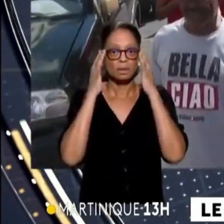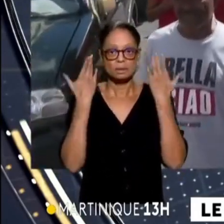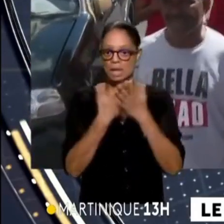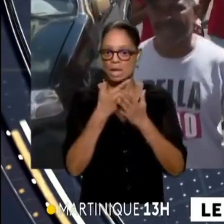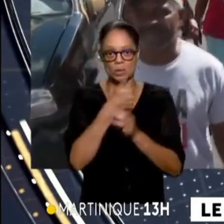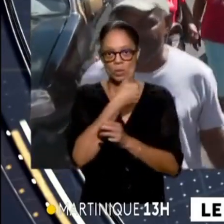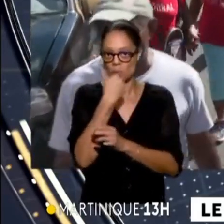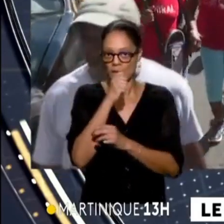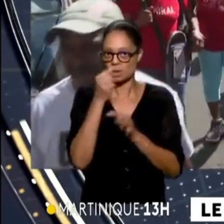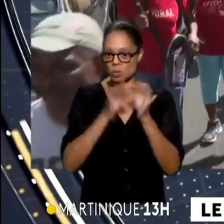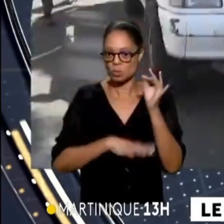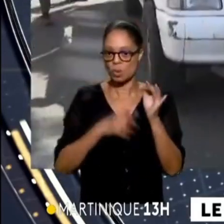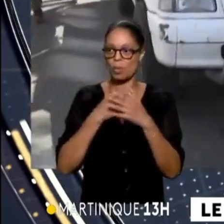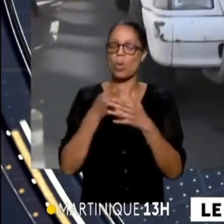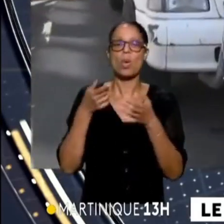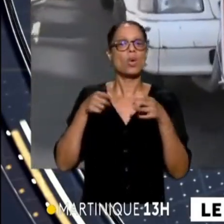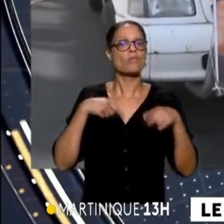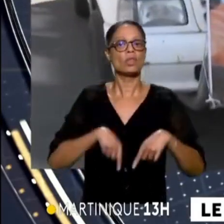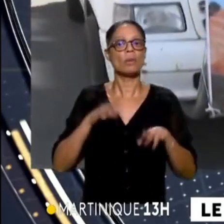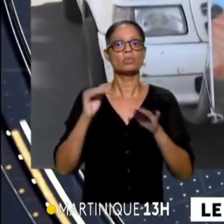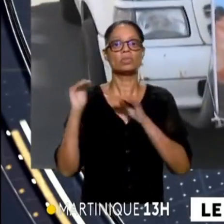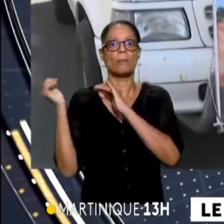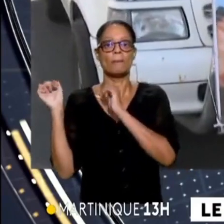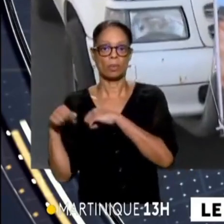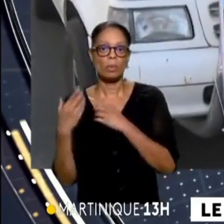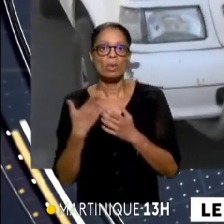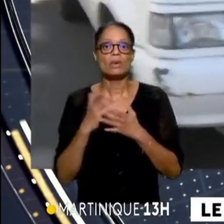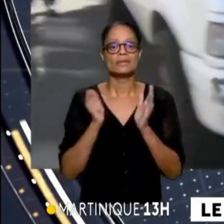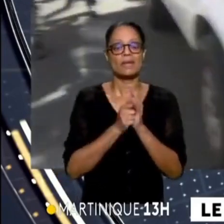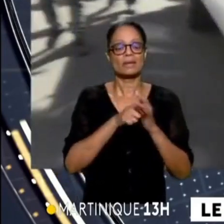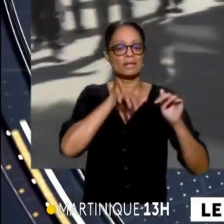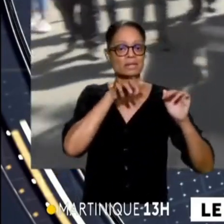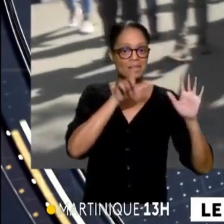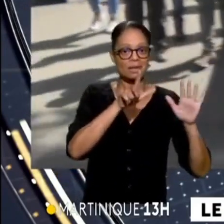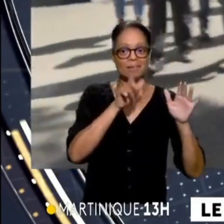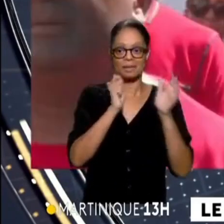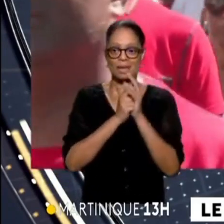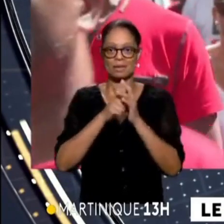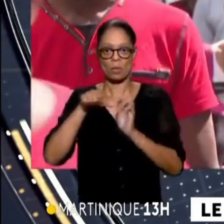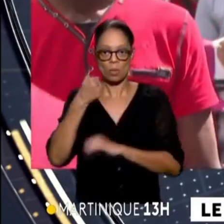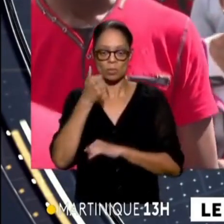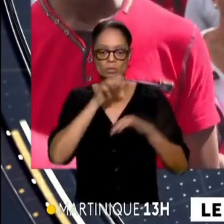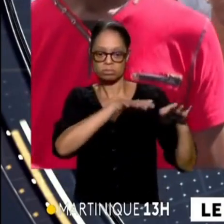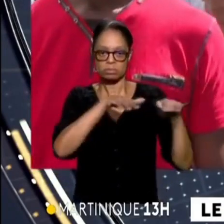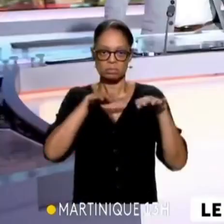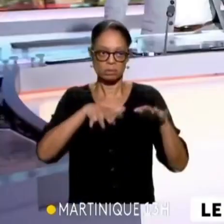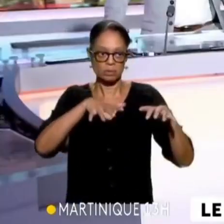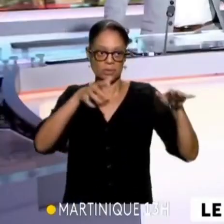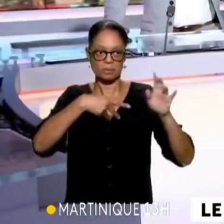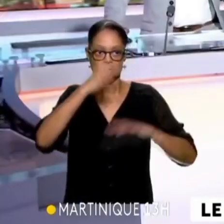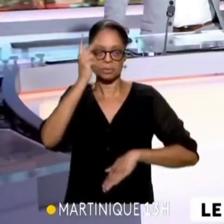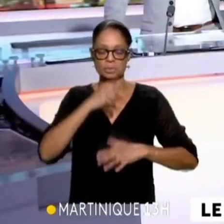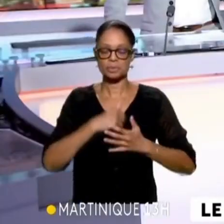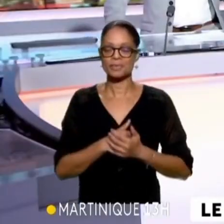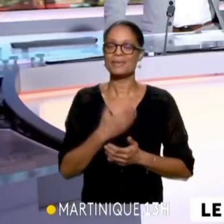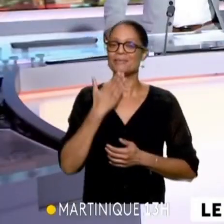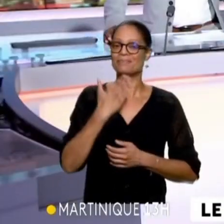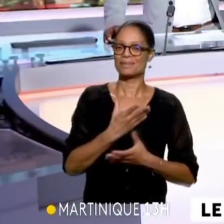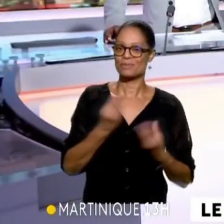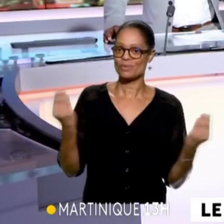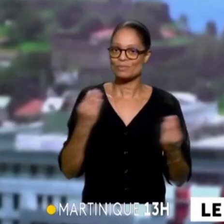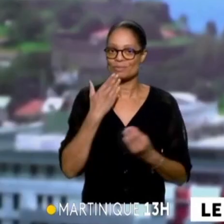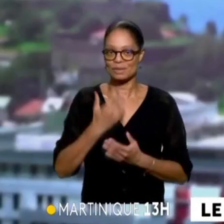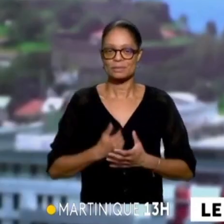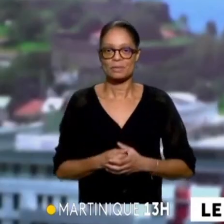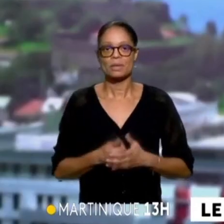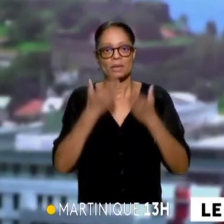solution aujourd'hui pour faire reculer le gouvernement, d'être encore plus nombreux le 7 et le 11 février que ce qu'on a été dans les dernières manifestations. Merci beaucoup Alexandre. Merci à Le